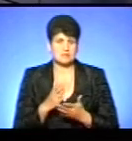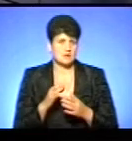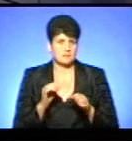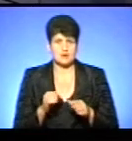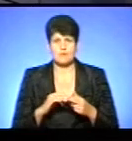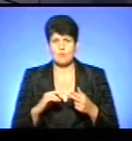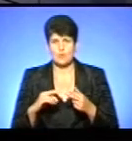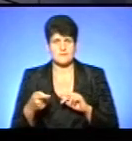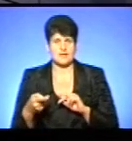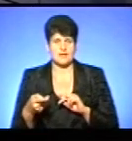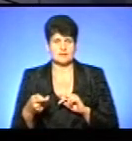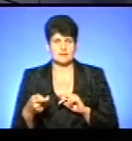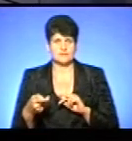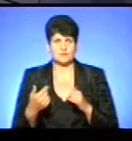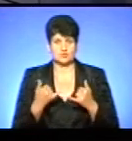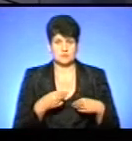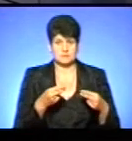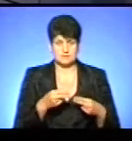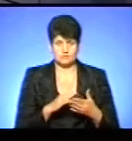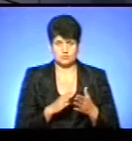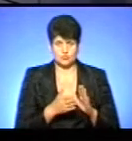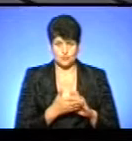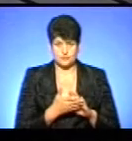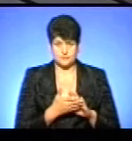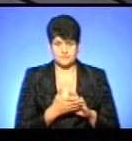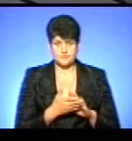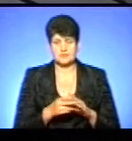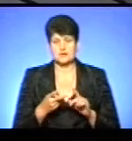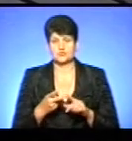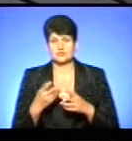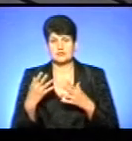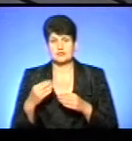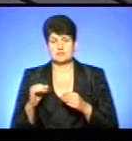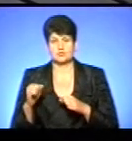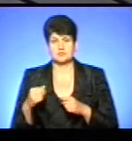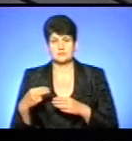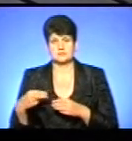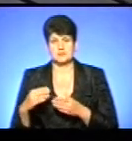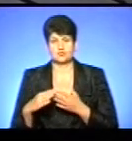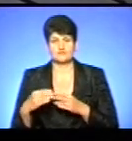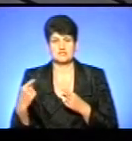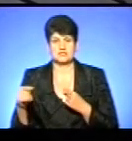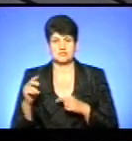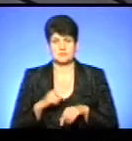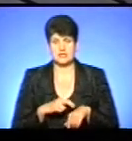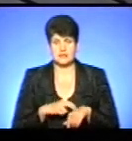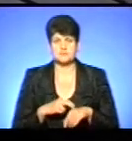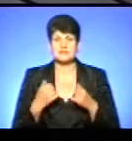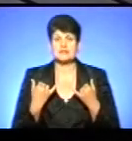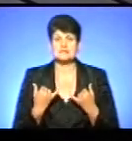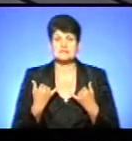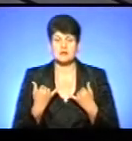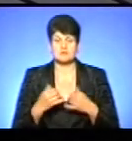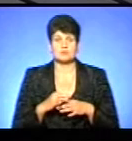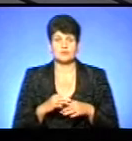поміняти, він сьогодні уклав договор з сімейним лікарем, на другий день він може переклатися з іншим лікарем. Тобто, зараз ми